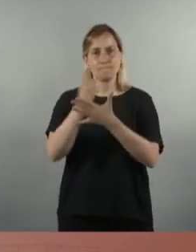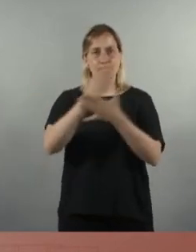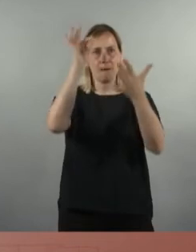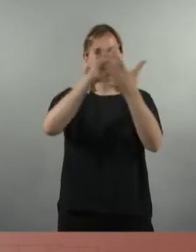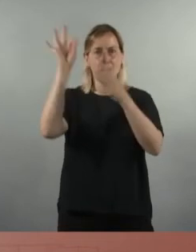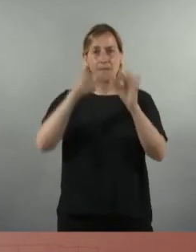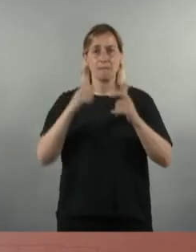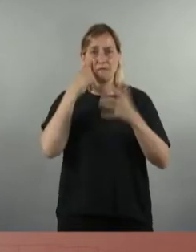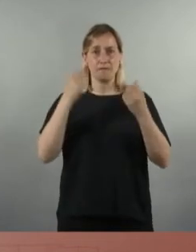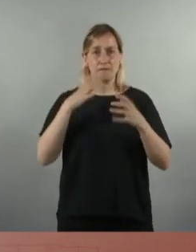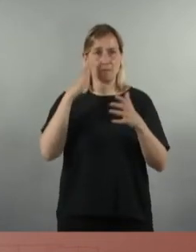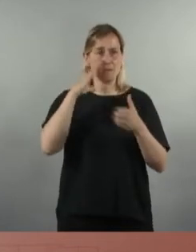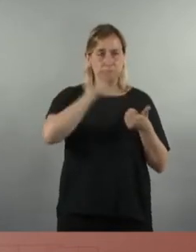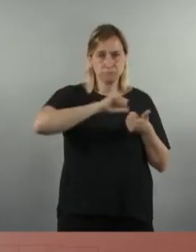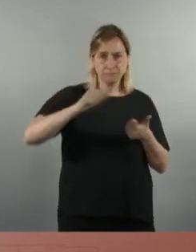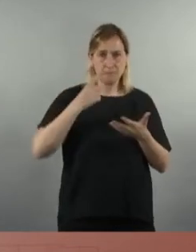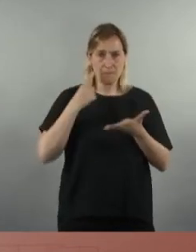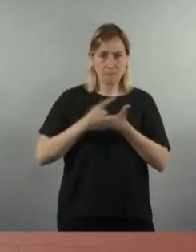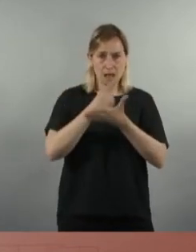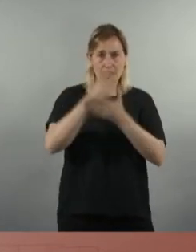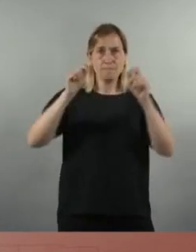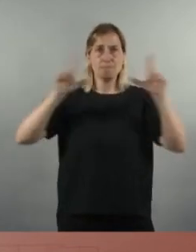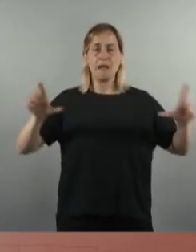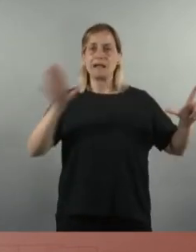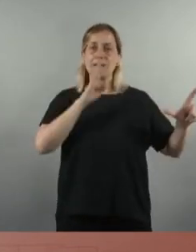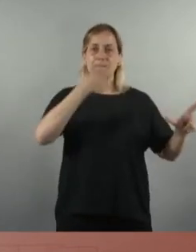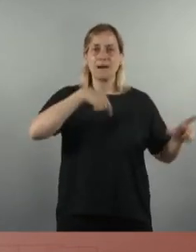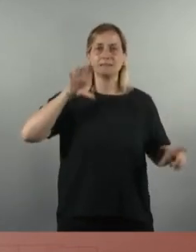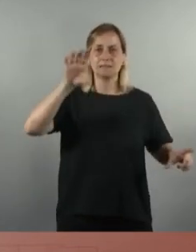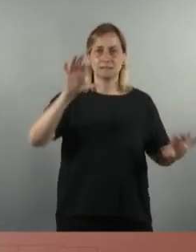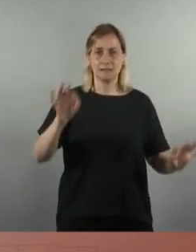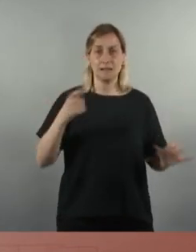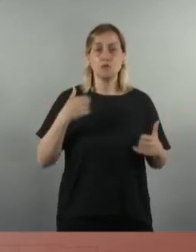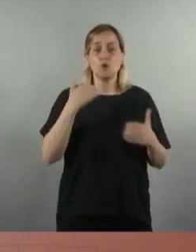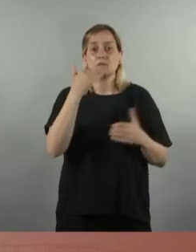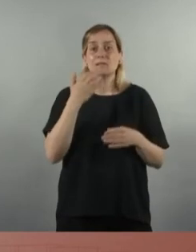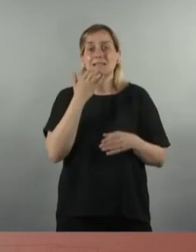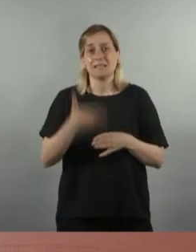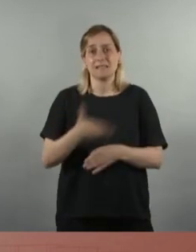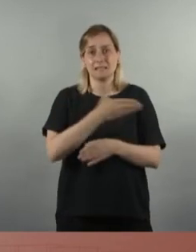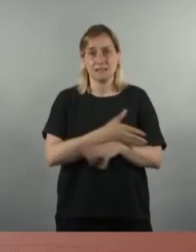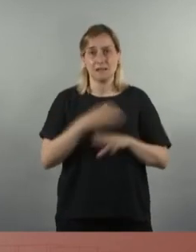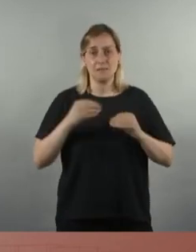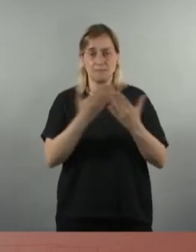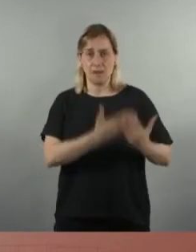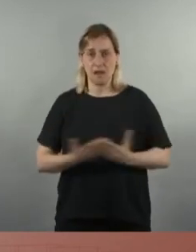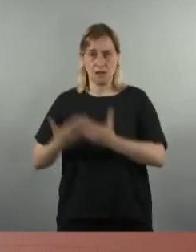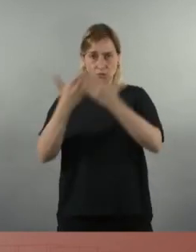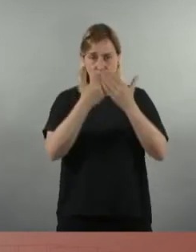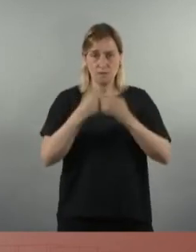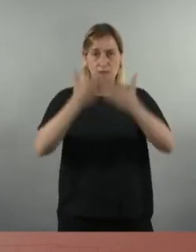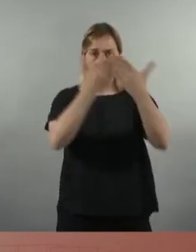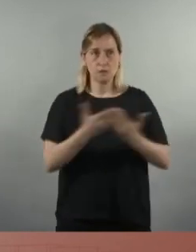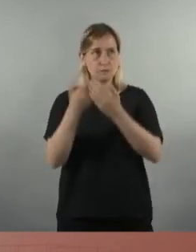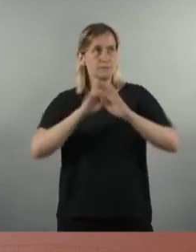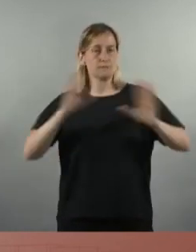un mapa concret del que passa al nostre país. I això únicament ho sabrem a través d'un estudi. I no només ens